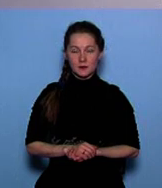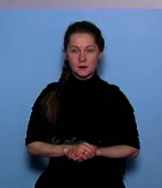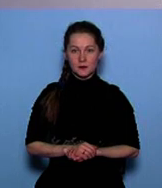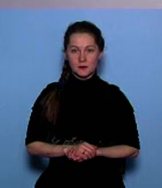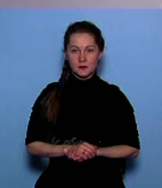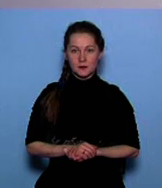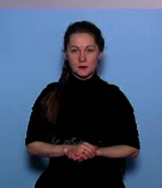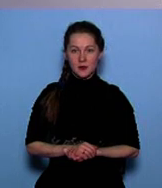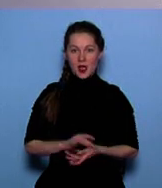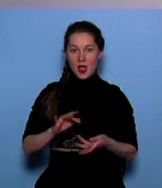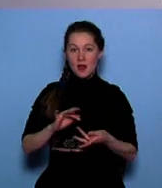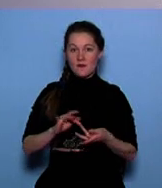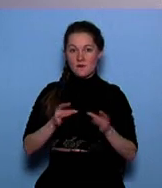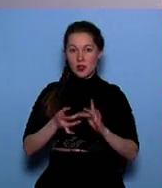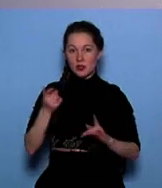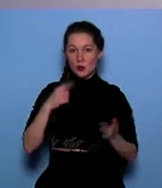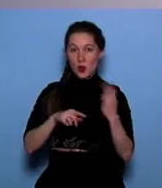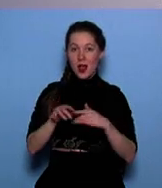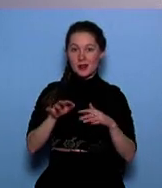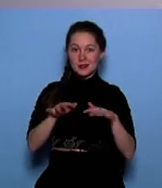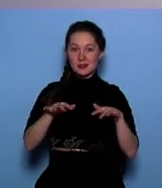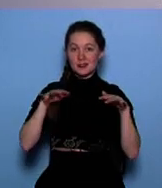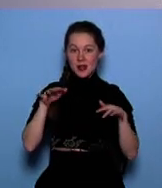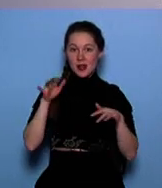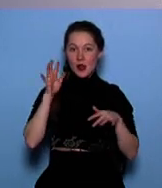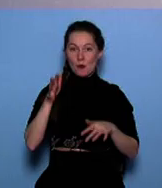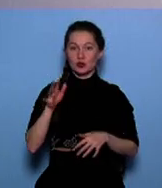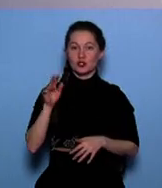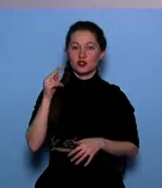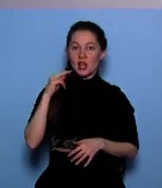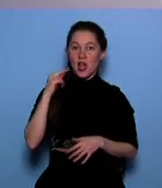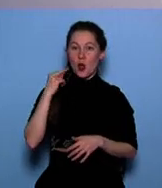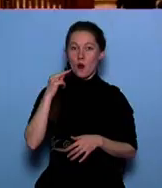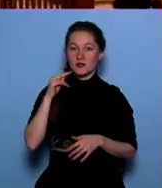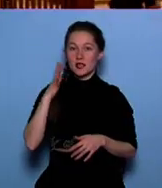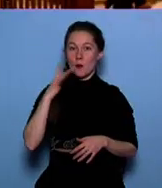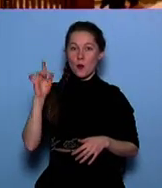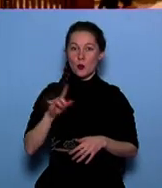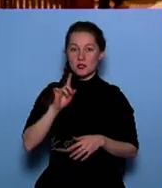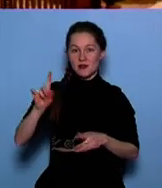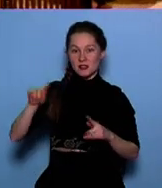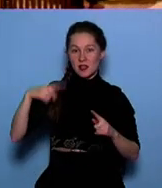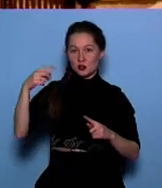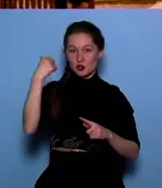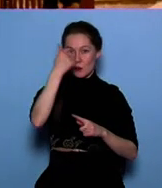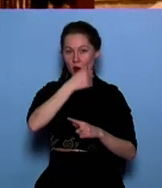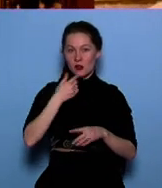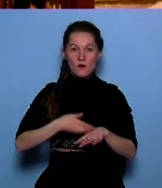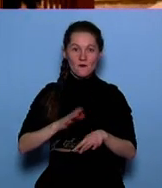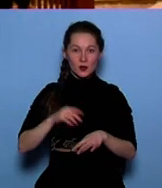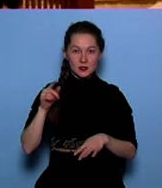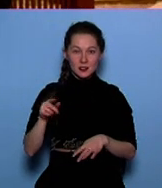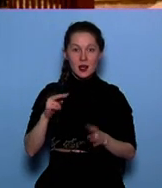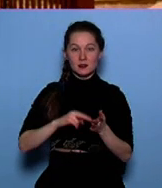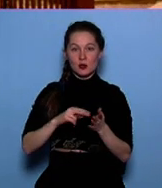Виртуальный концертный зал появится в музее-усадьбе Чайковского в Воткинске в следующем году. Стоимость проекта – 1 миллион рублей.